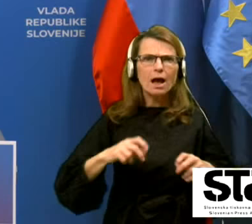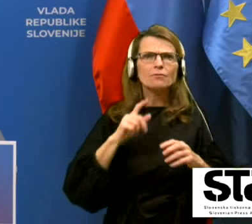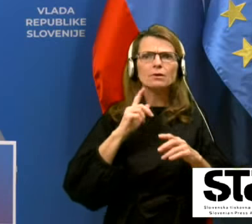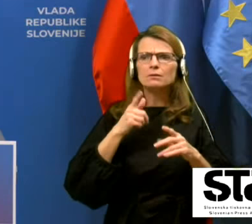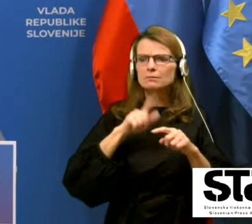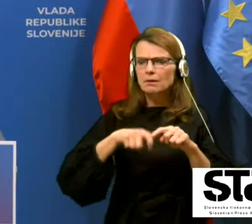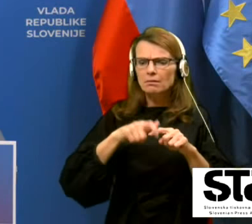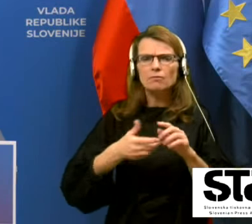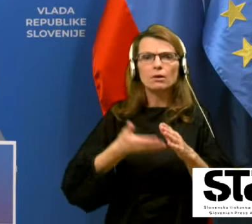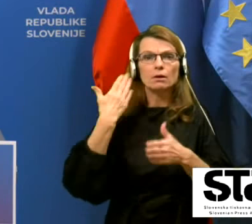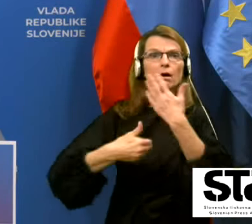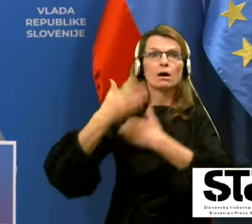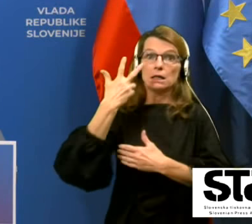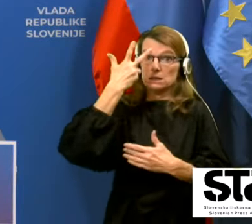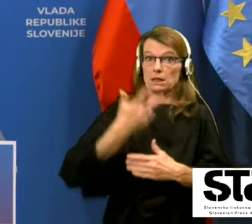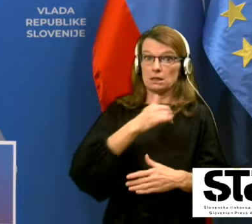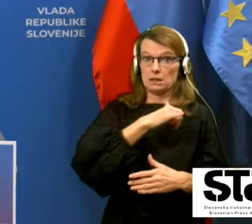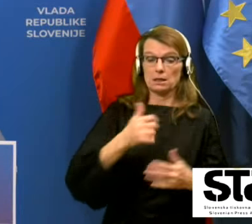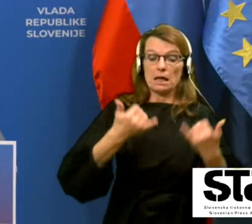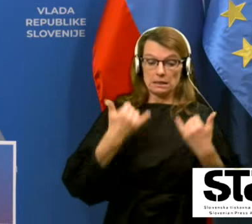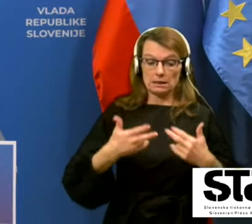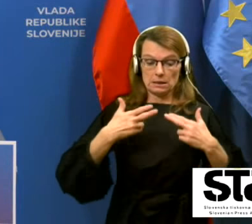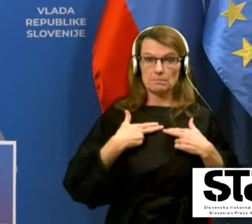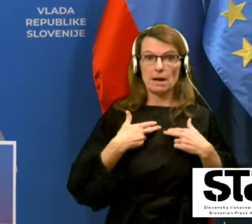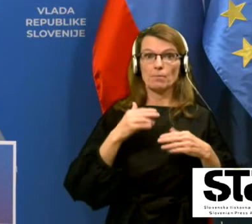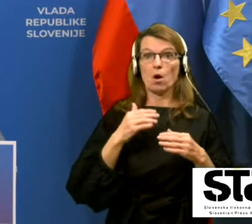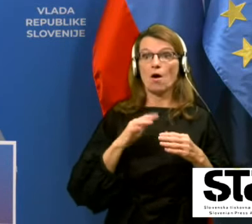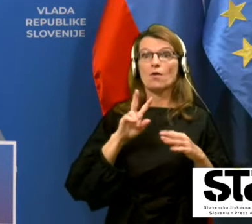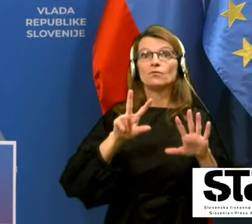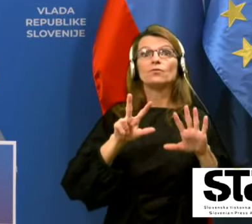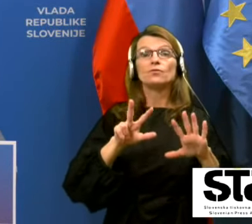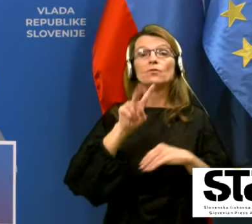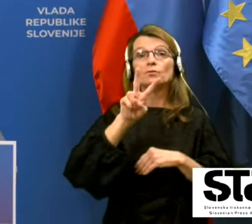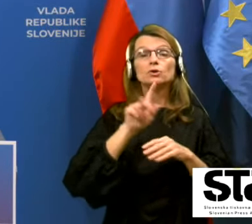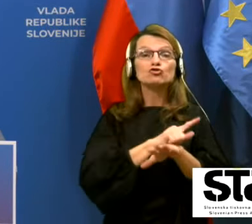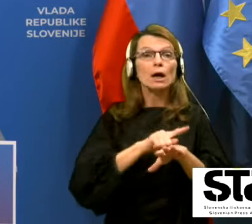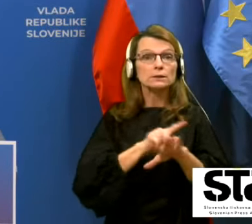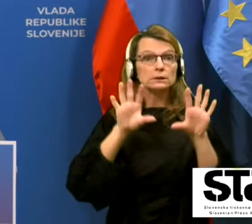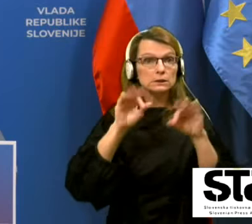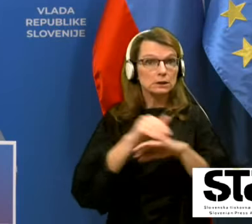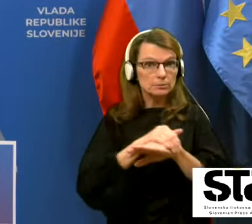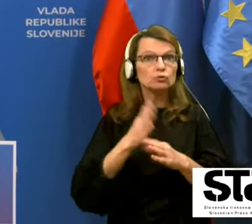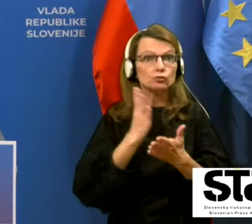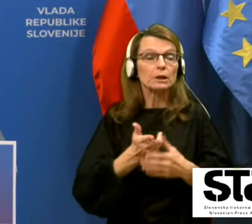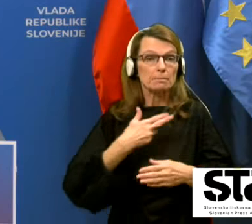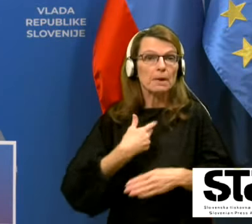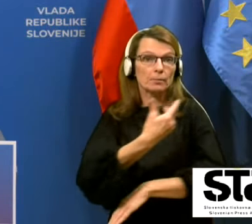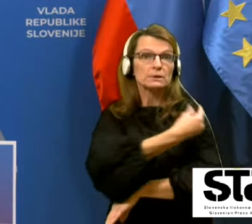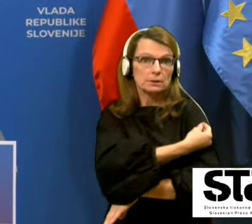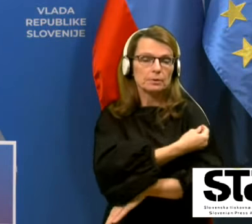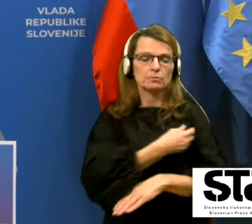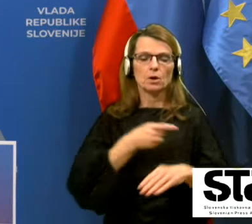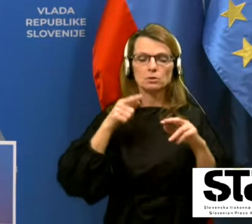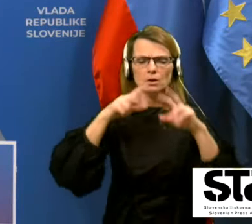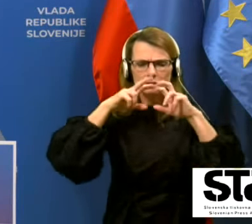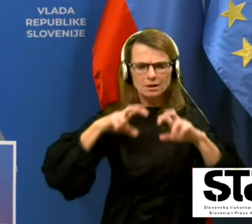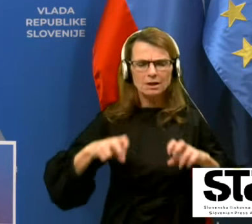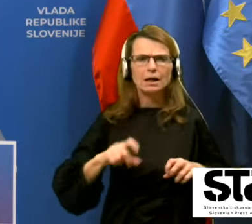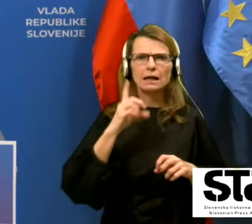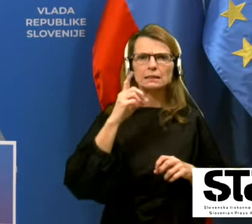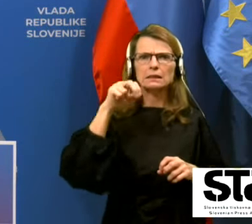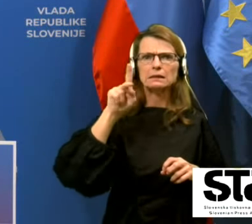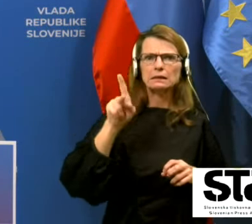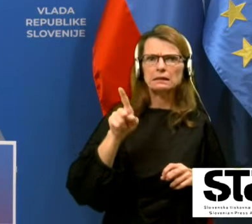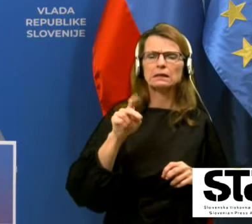30 let nazaj, da smo danes prišli v desetih mescih do cepiva. Se je začela z raziskavami na DNK-ju, na